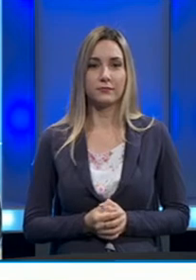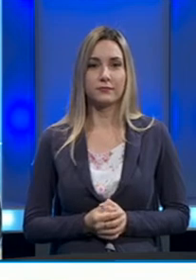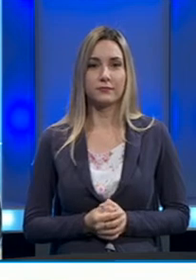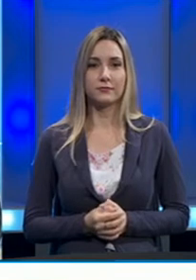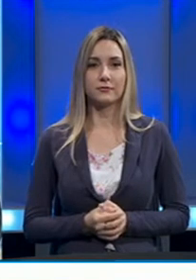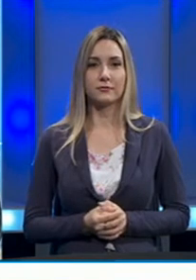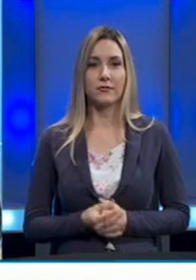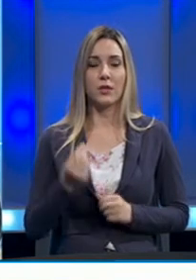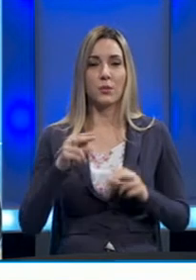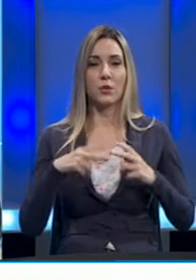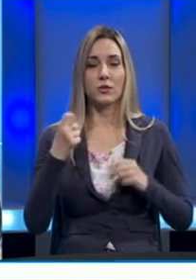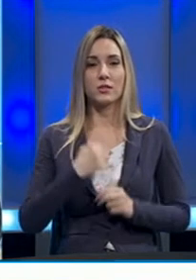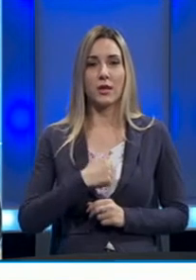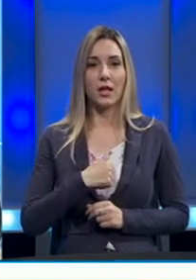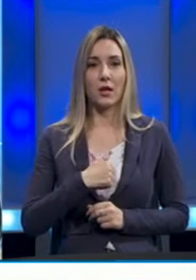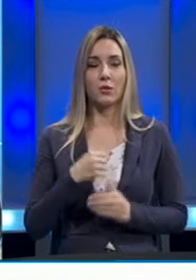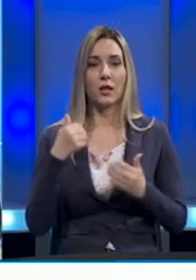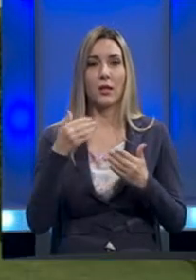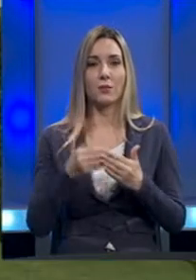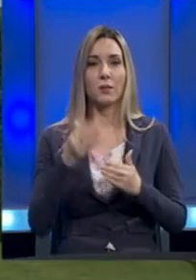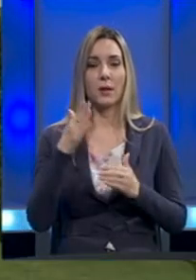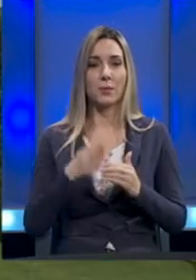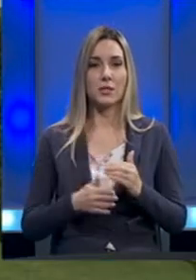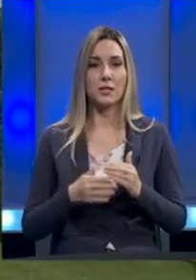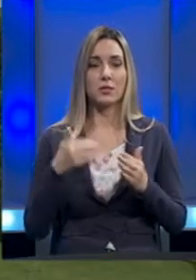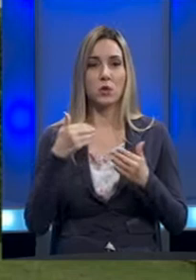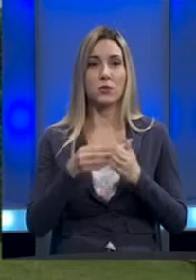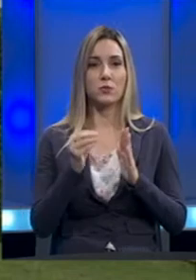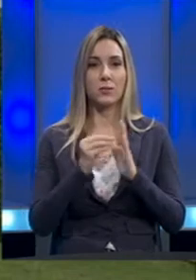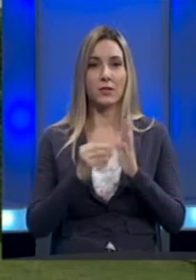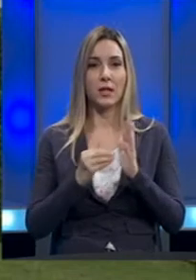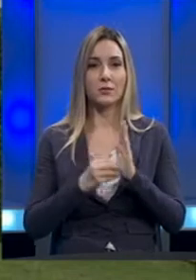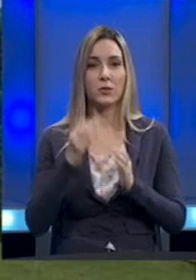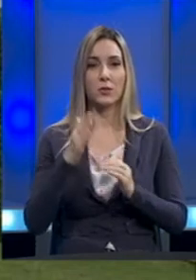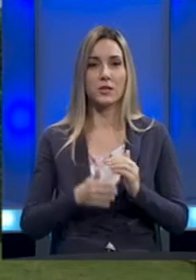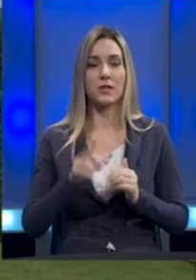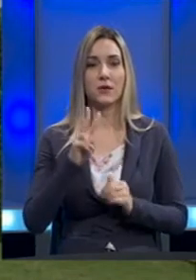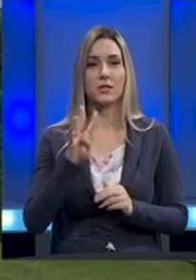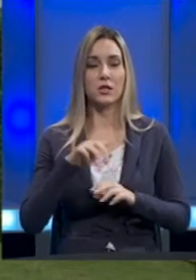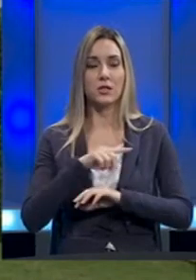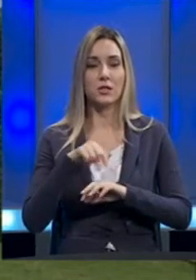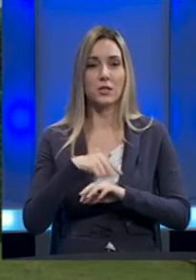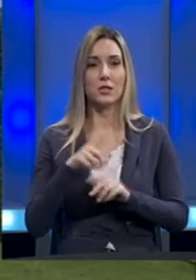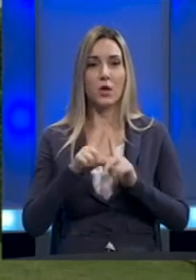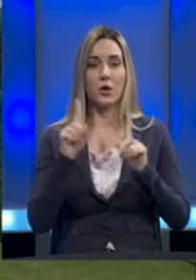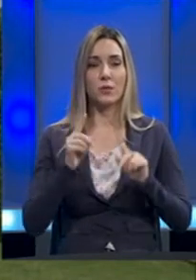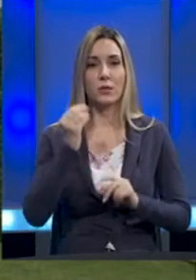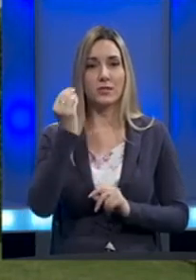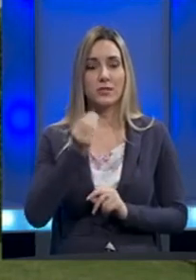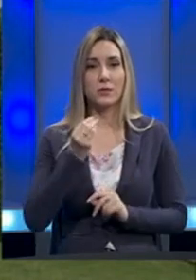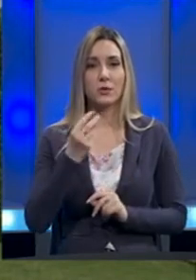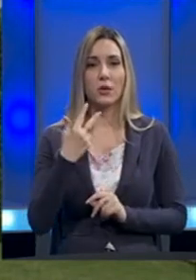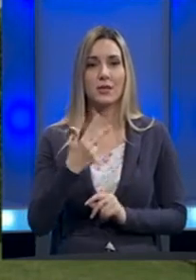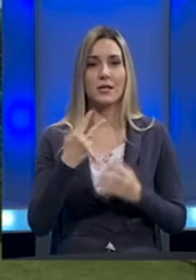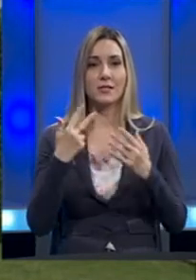Dobro jutro iz Banjoluke. Prema posljednjim dostupnim podacima u posljednja 24 časa u Republici Srpskoj